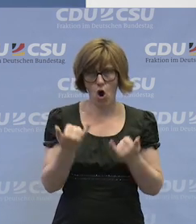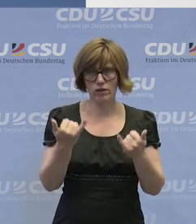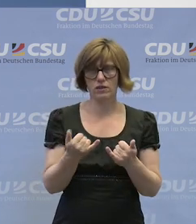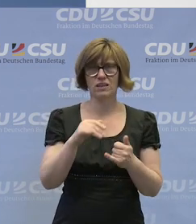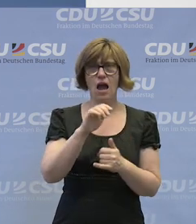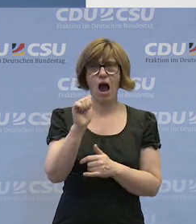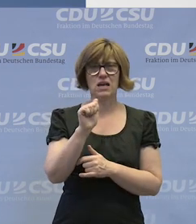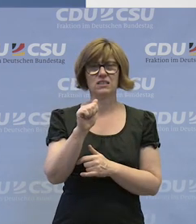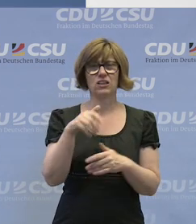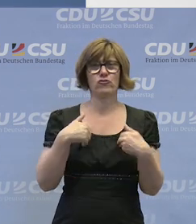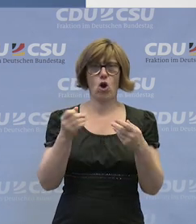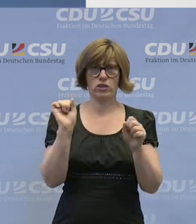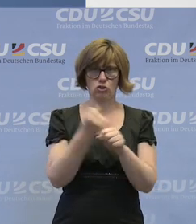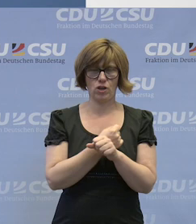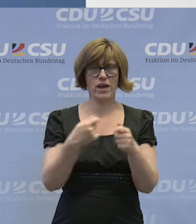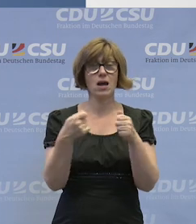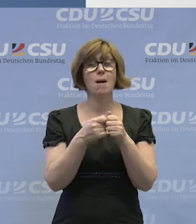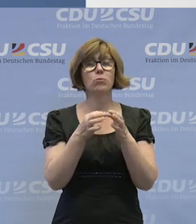Astrid Freudenstein,